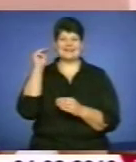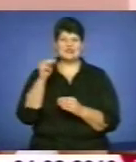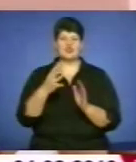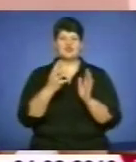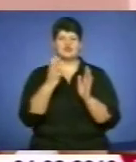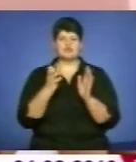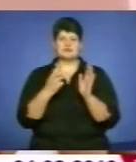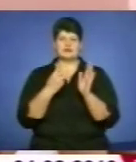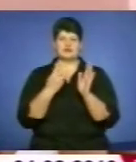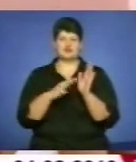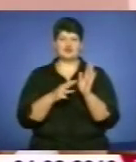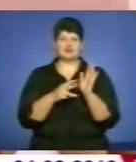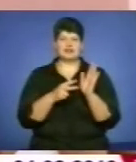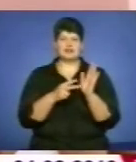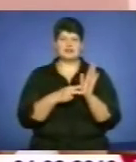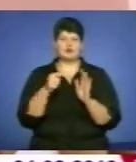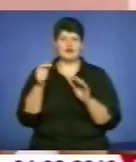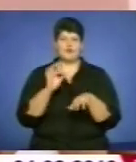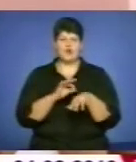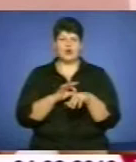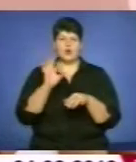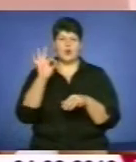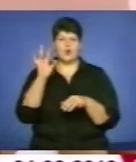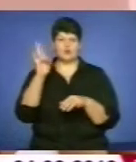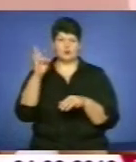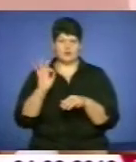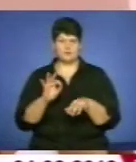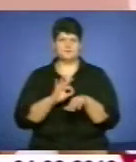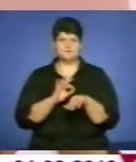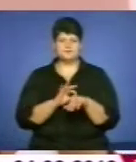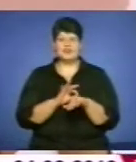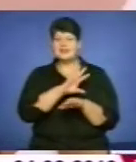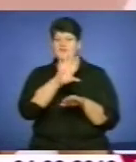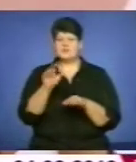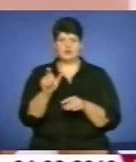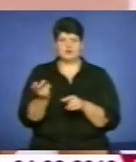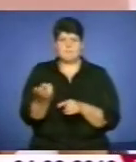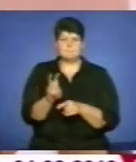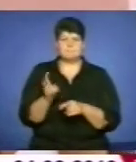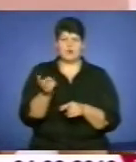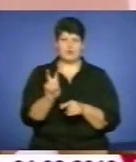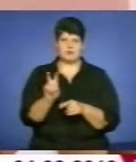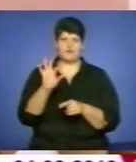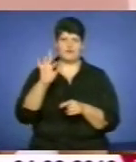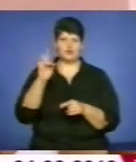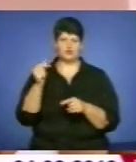хворих з онкологічною патологією. Не всі хворі звертаються в онкологічний диспансер.